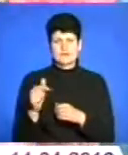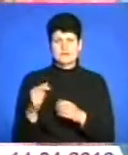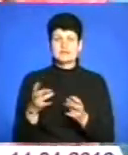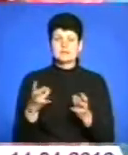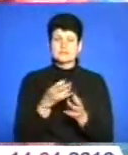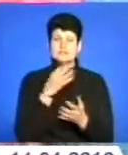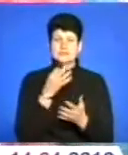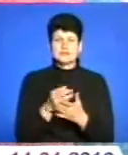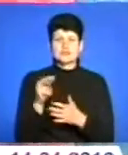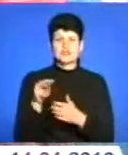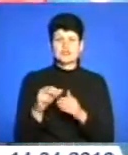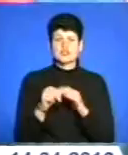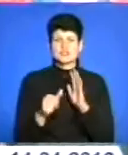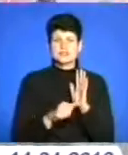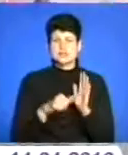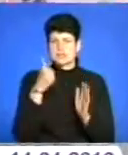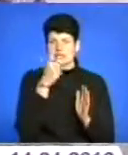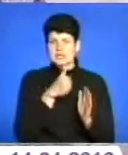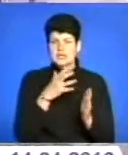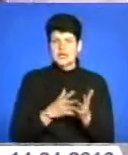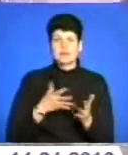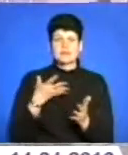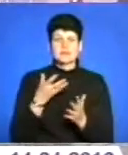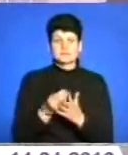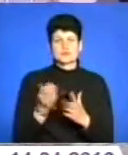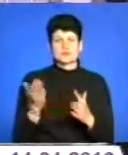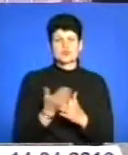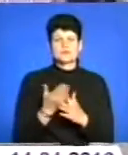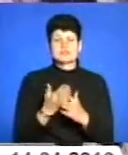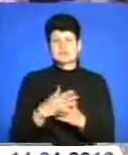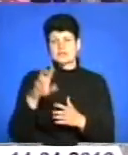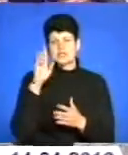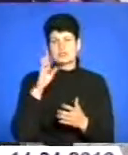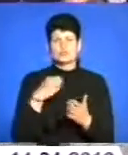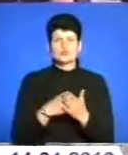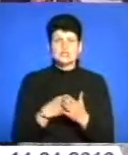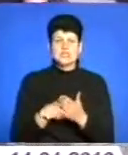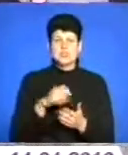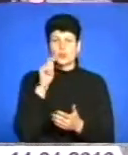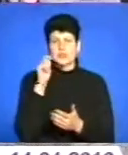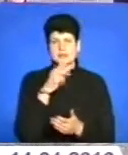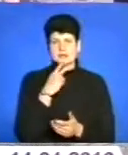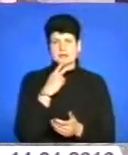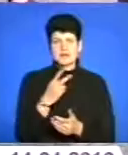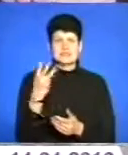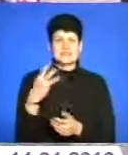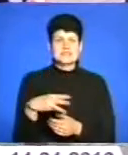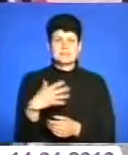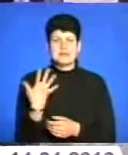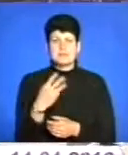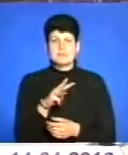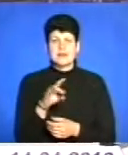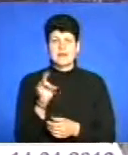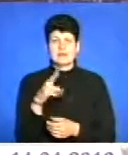зазначити, що на 2016 рік на виплату субсидій у держбюджеті України передбачено 35 мільярдів